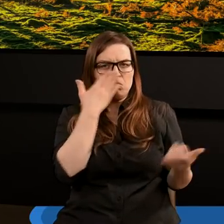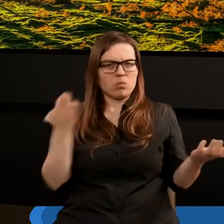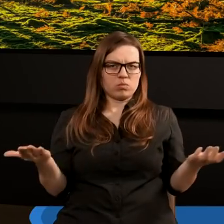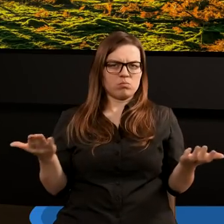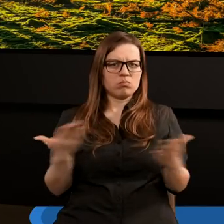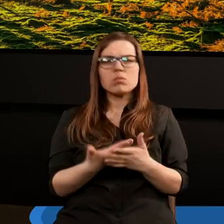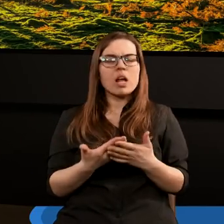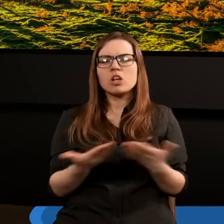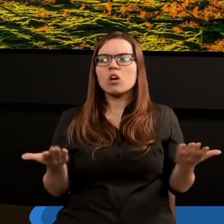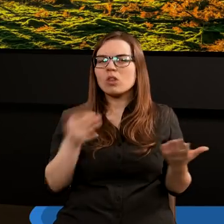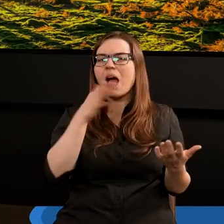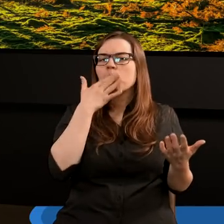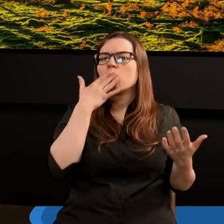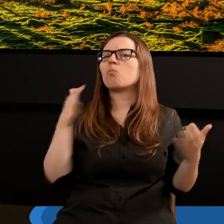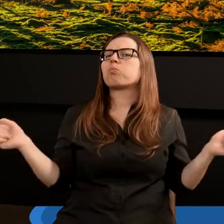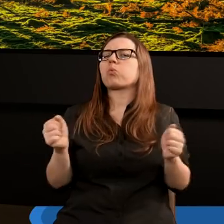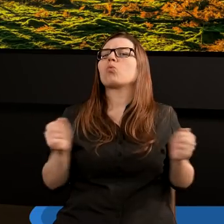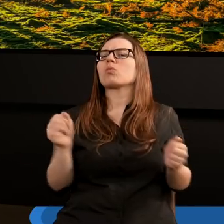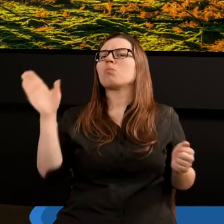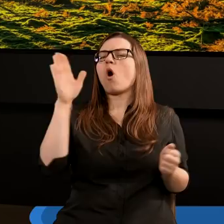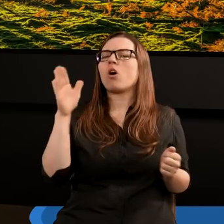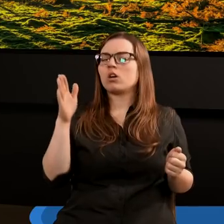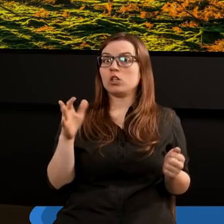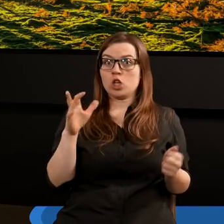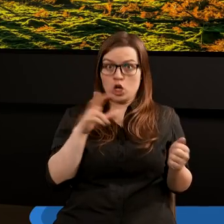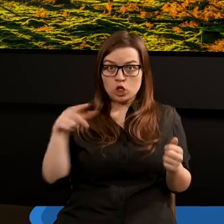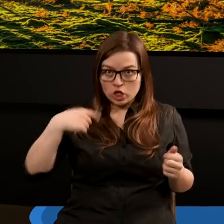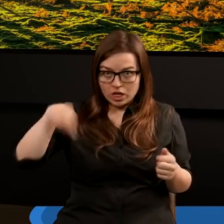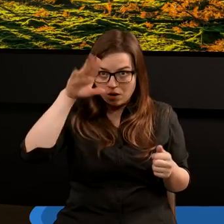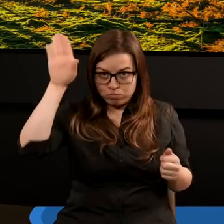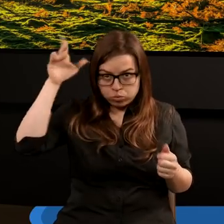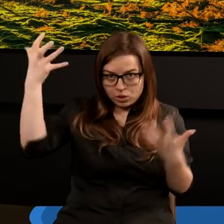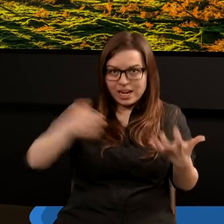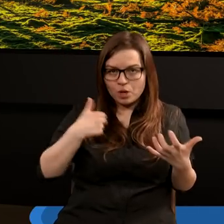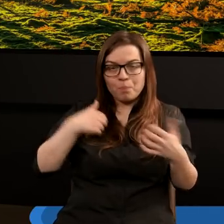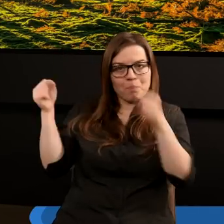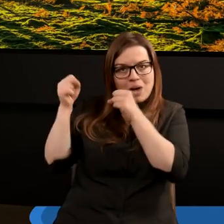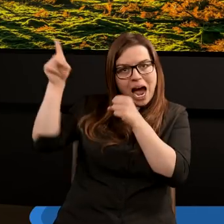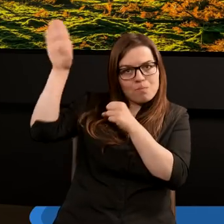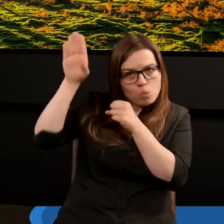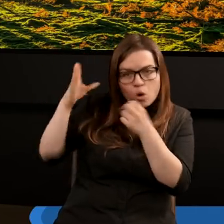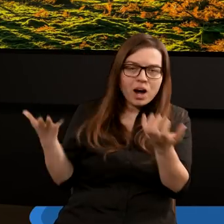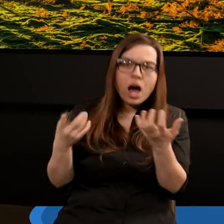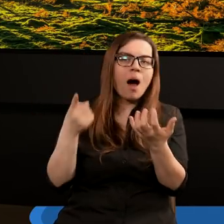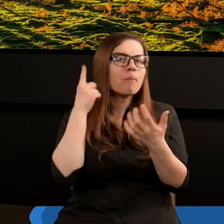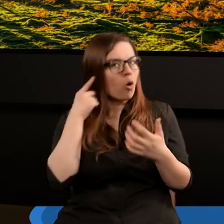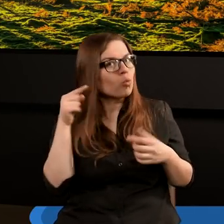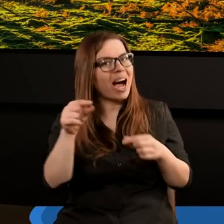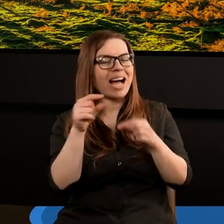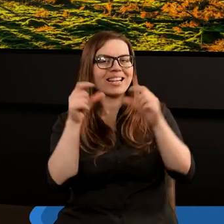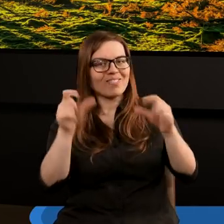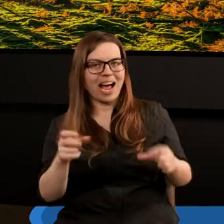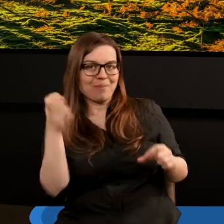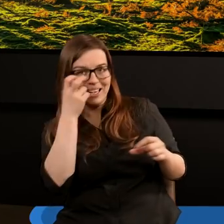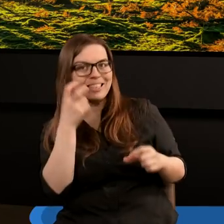Bójcie się Boga. No i takie pytanie, czy Bóg chce, żebyśmy się go bali rzeczywiście? Posłuchajcie pewnego fragmentu z